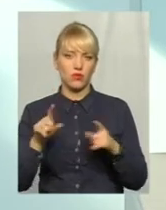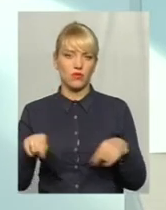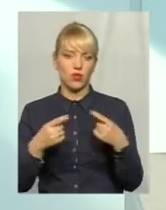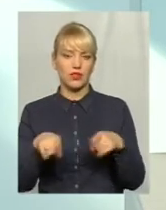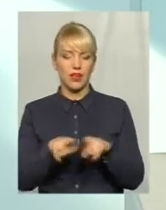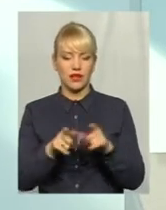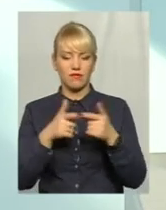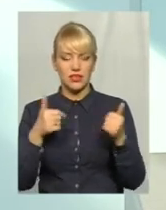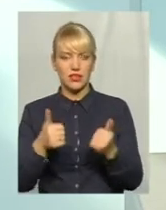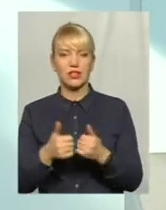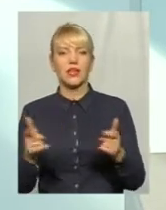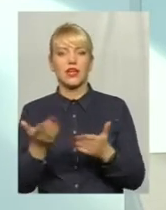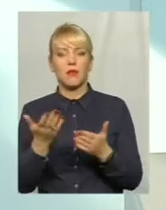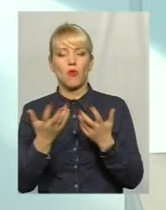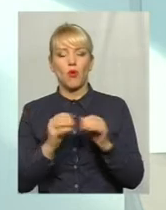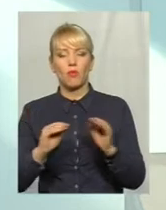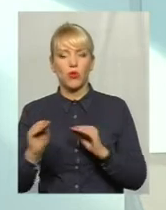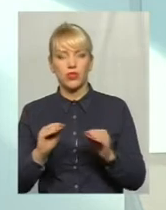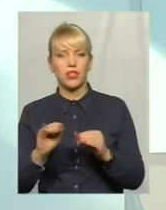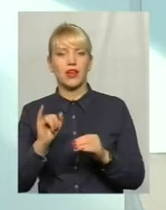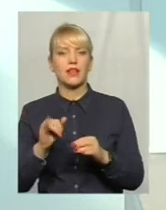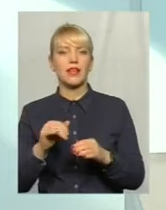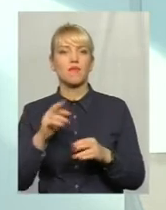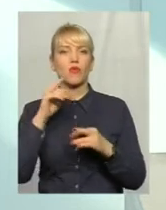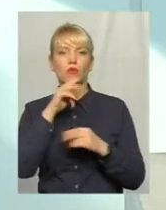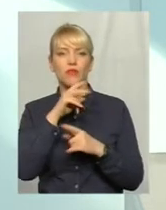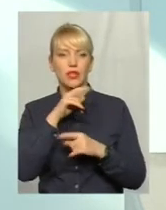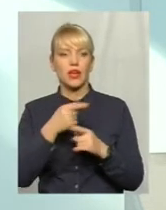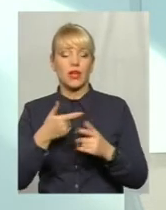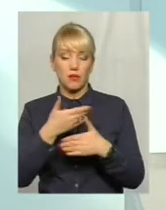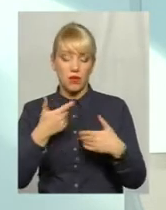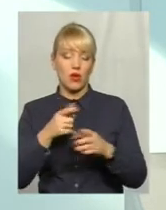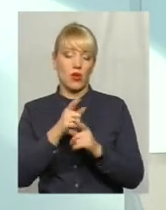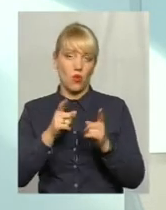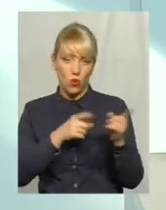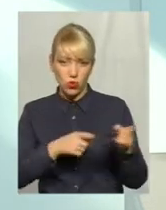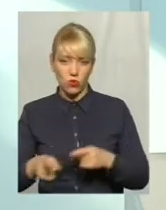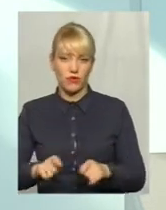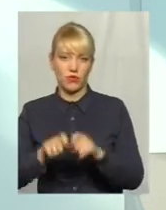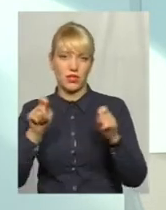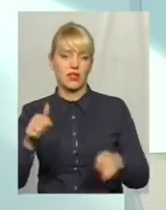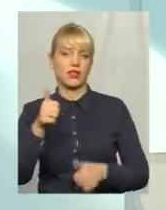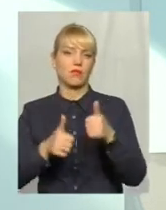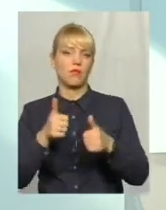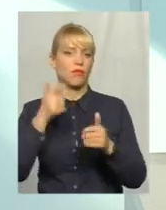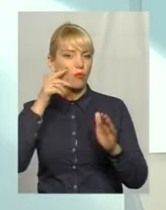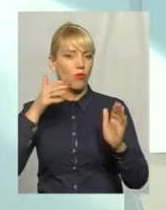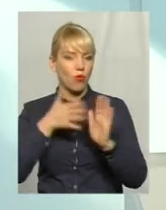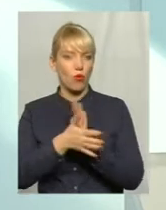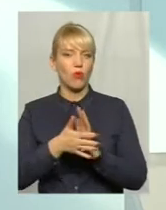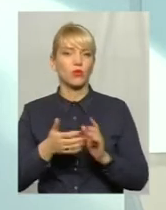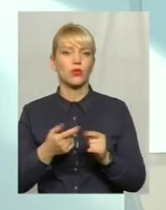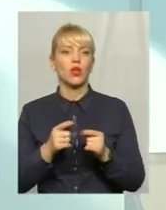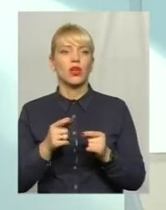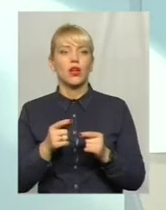постачається, розхідні матеріали, ми готові теж оголосити відкритий, прозорий конкурс, відповідно до яких фірма, яка б